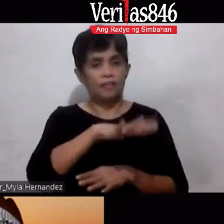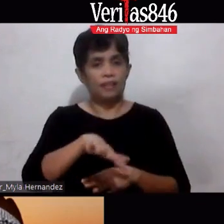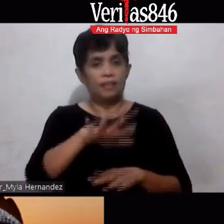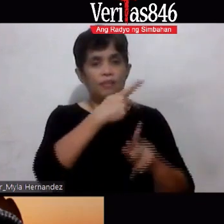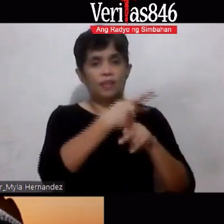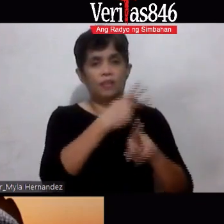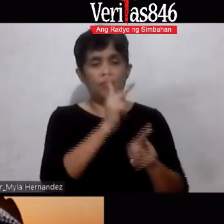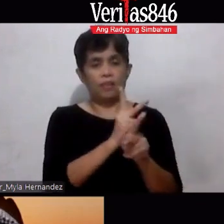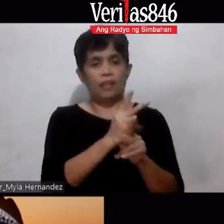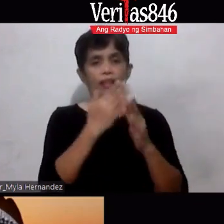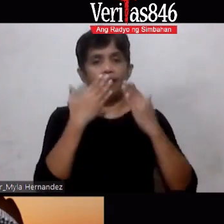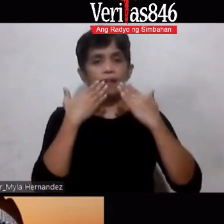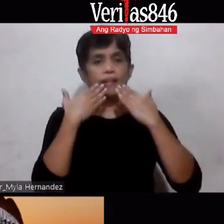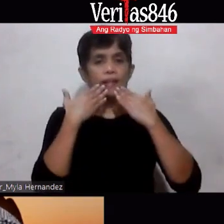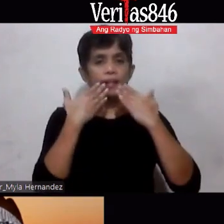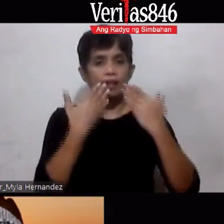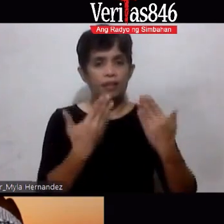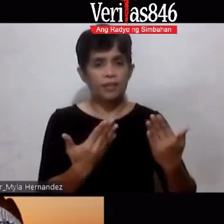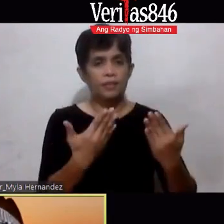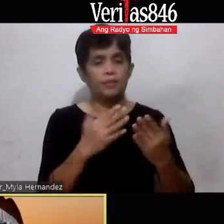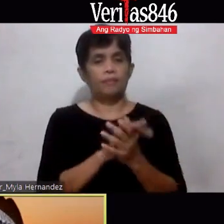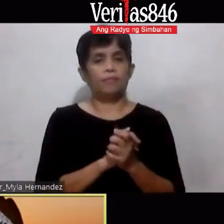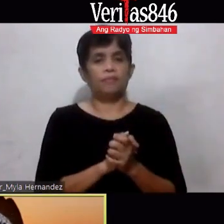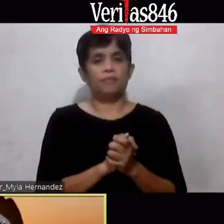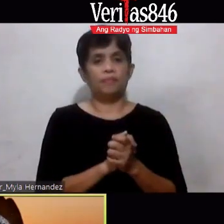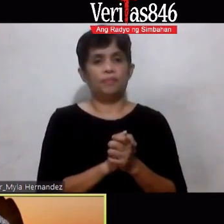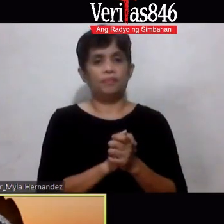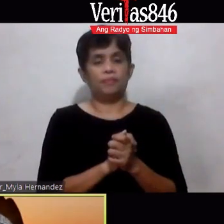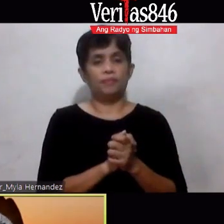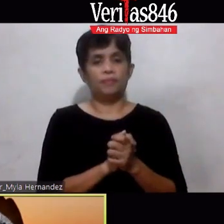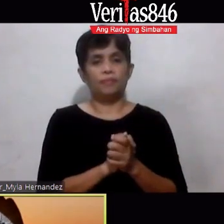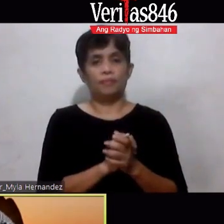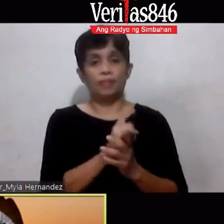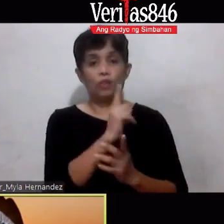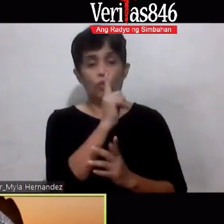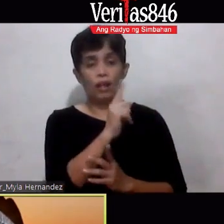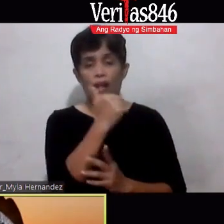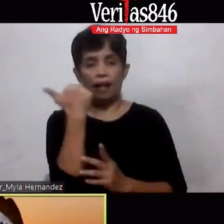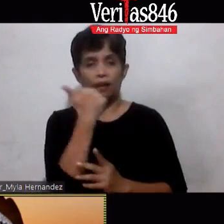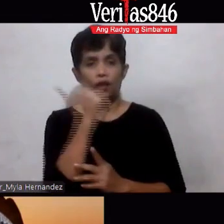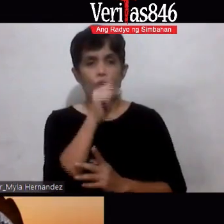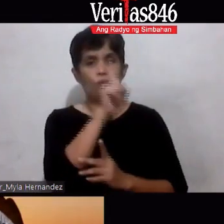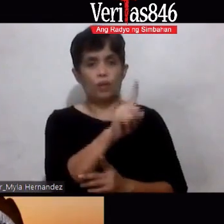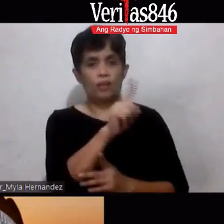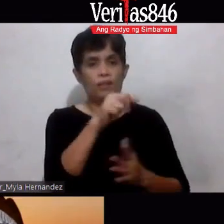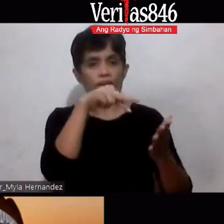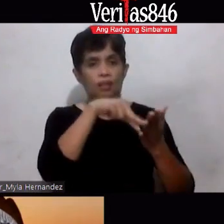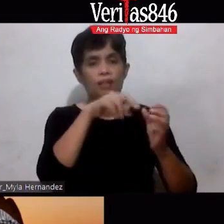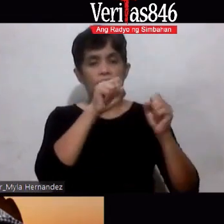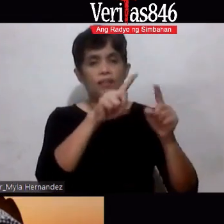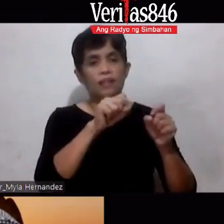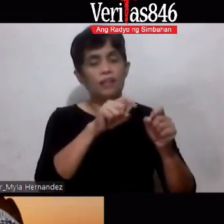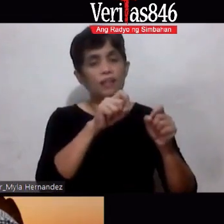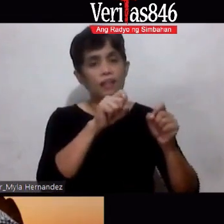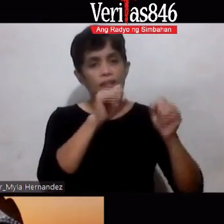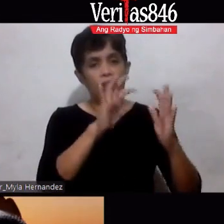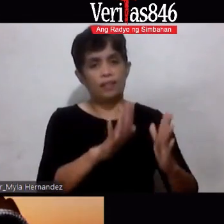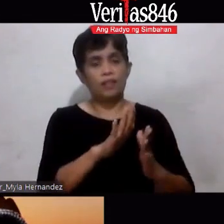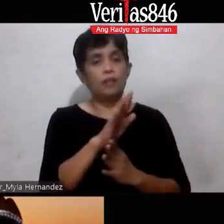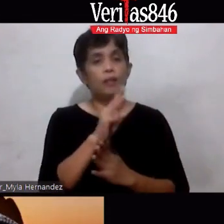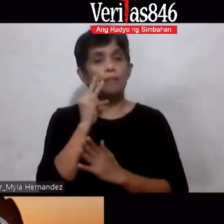produkto Marami pong salamat sa inyo Thank you Thank you At ito Isa pang reseller Si Miss Bobby Lina Silva Okay?